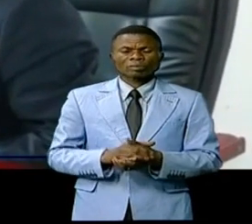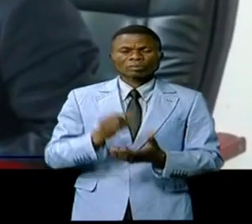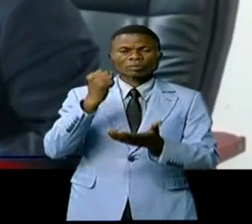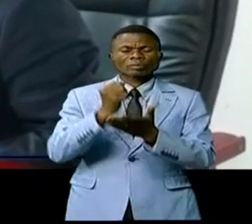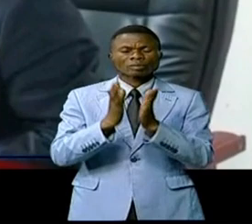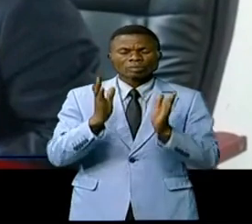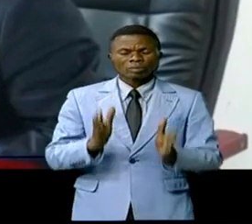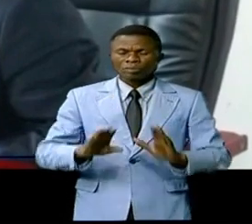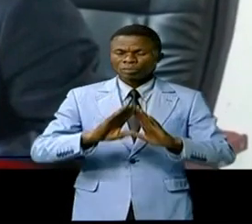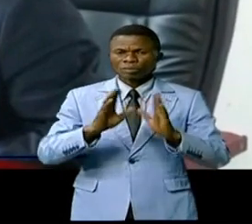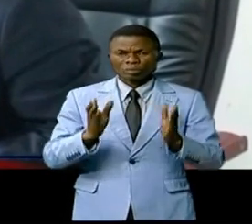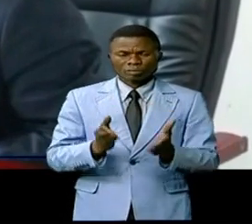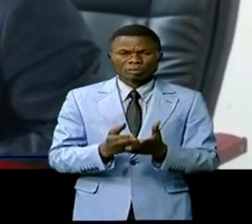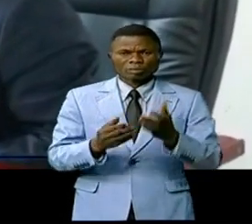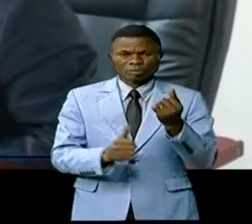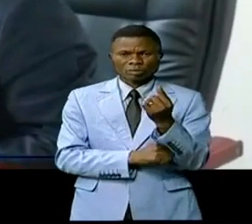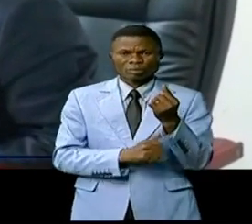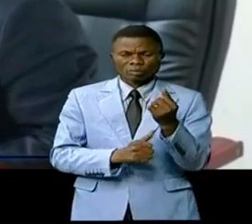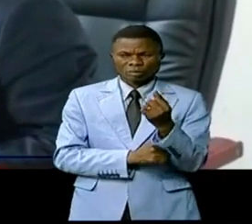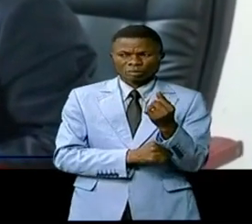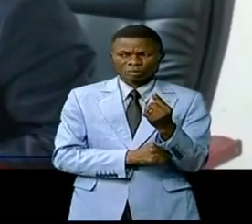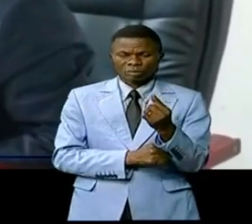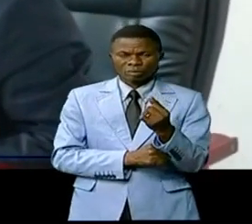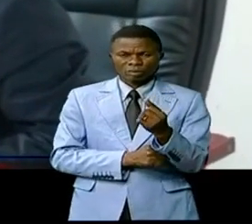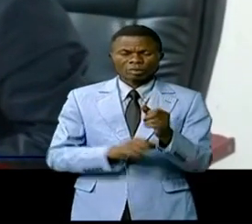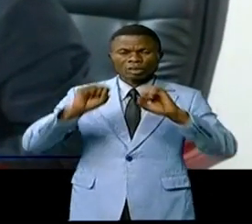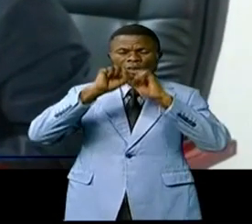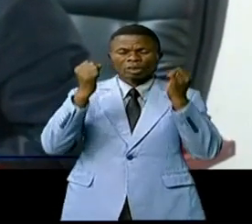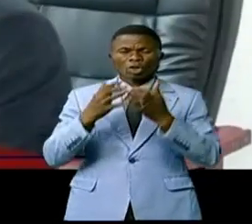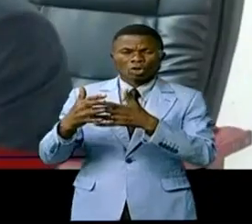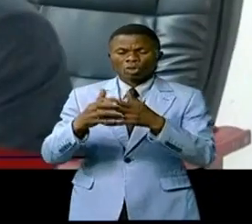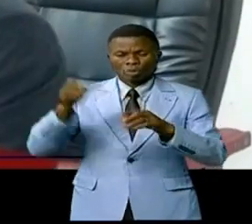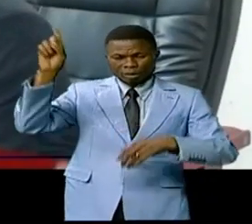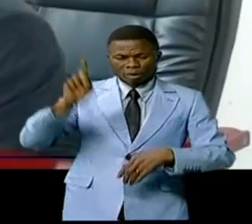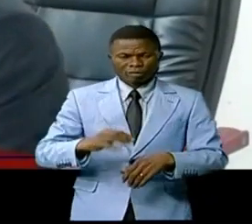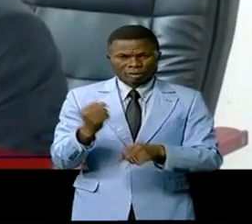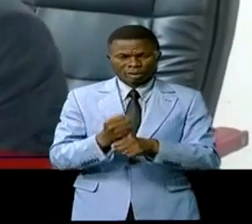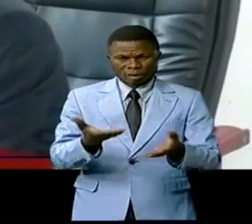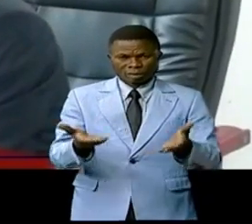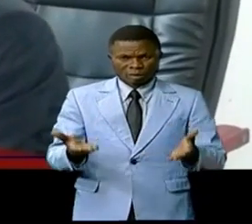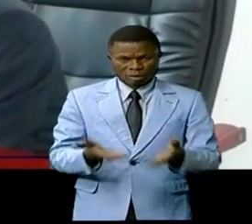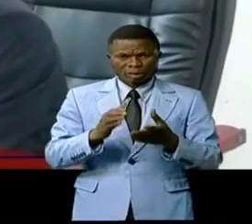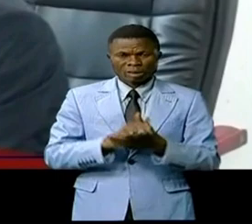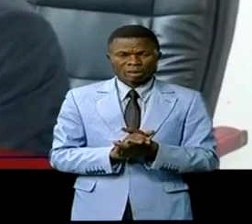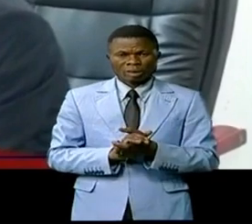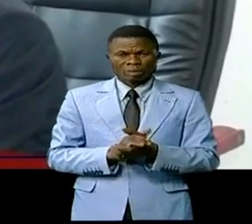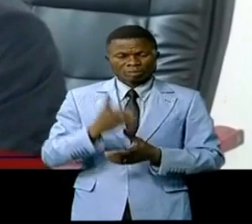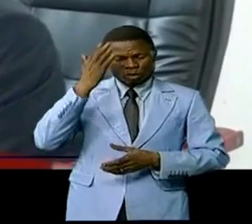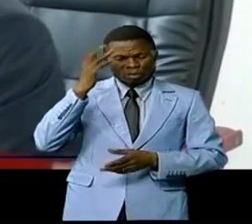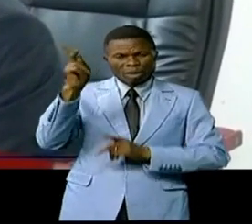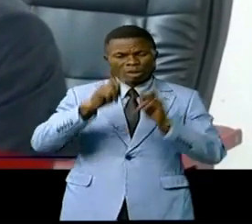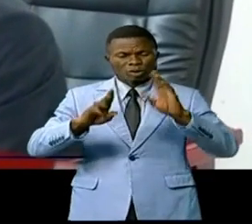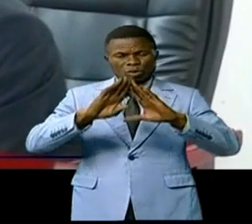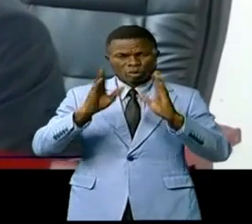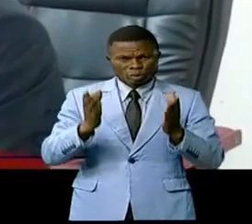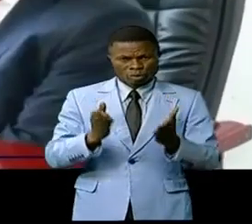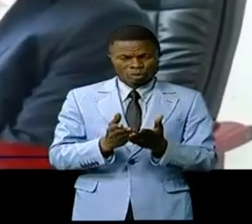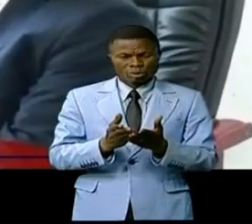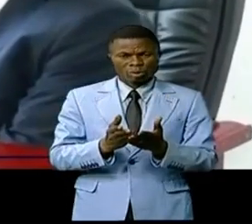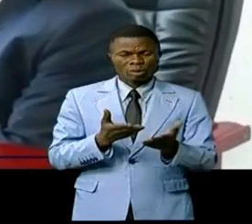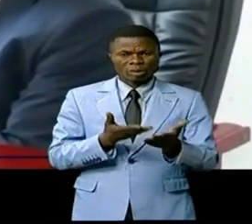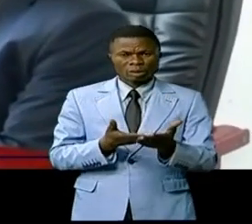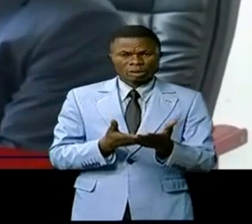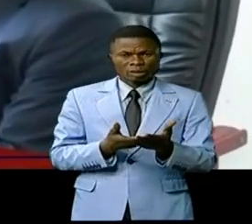convaincre d'autres firmes américaines de venir au Congo. 60% de notre population a moins de 30 ans.